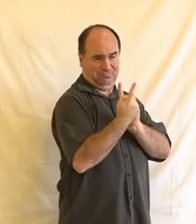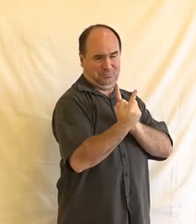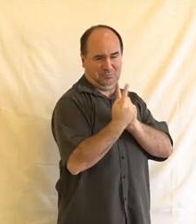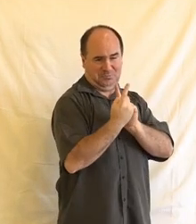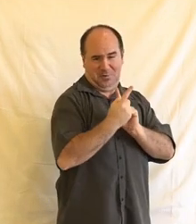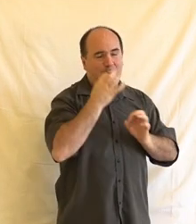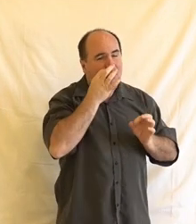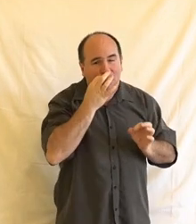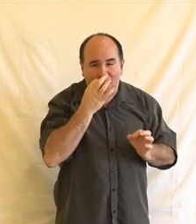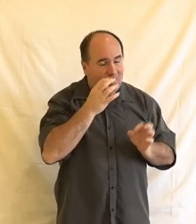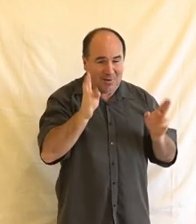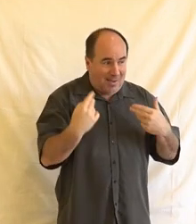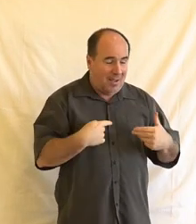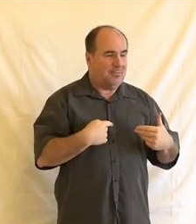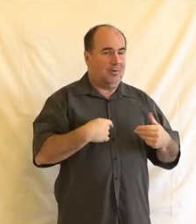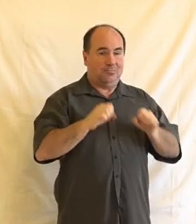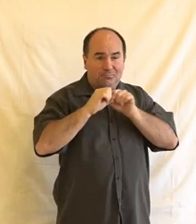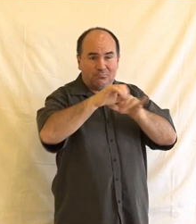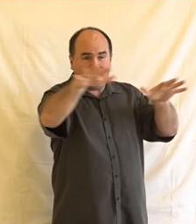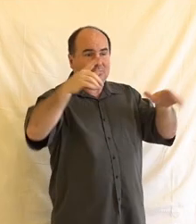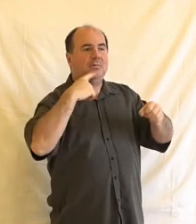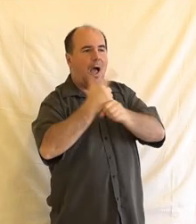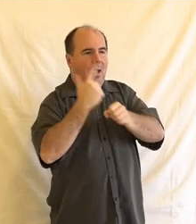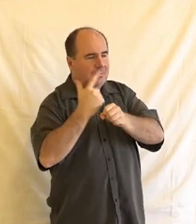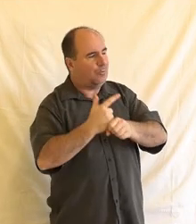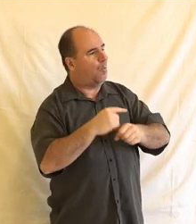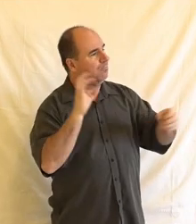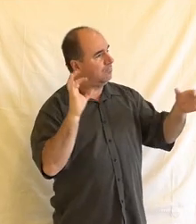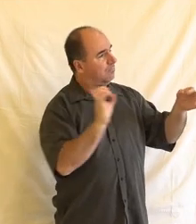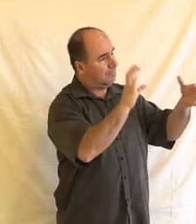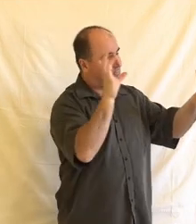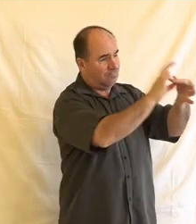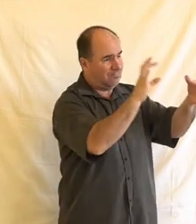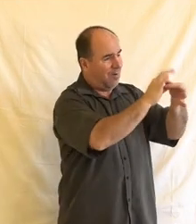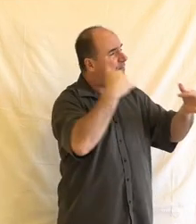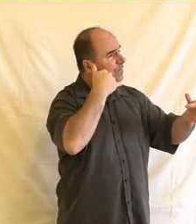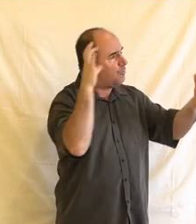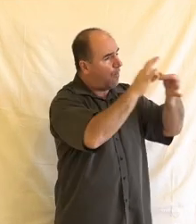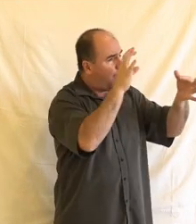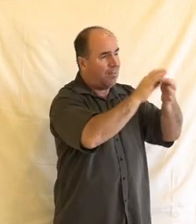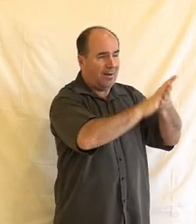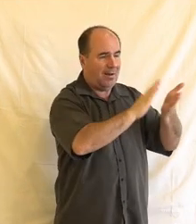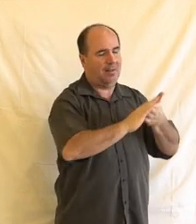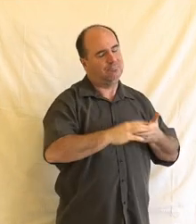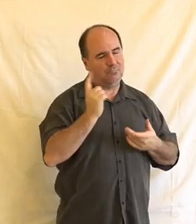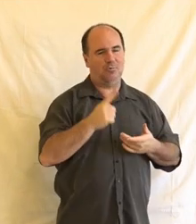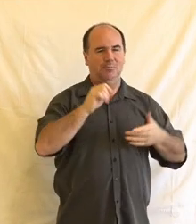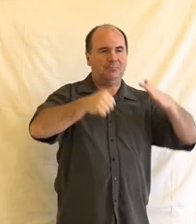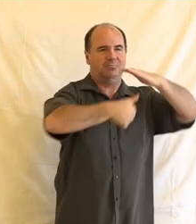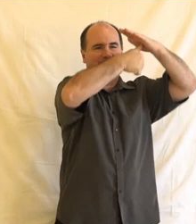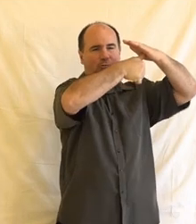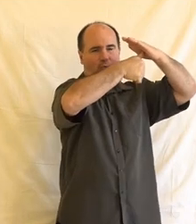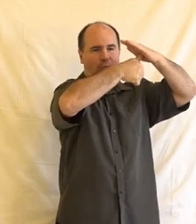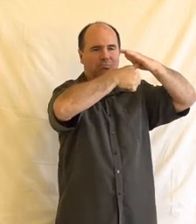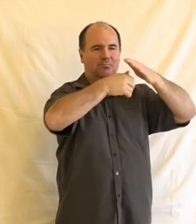pořád nafukovat to kolocentrum a najímat další lidi, aby se každý dovolal do tří minut. Samozřejmě zákazníci jsou zpočátku